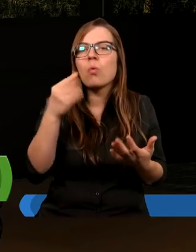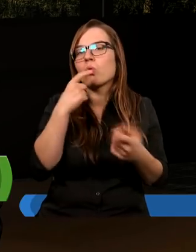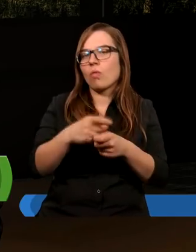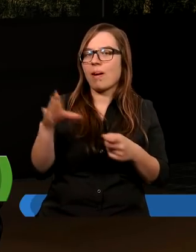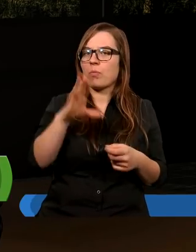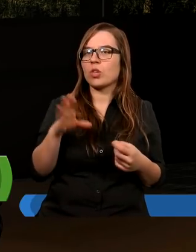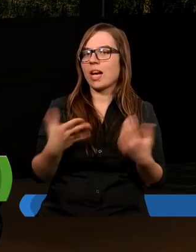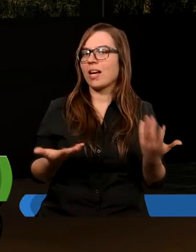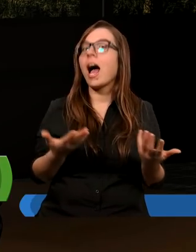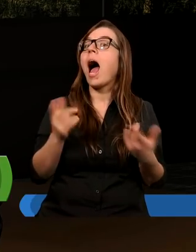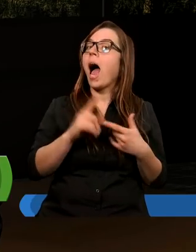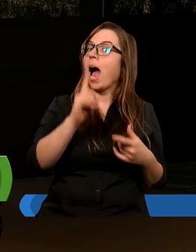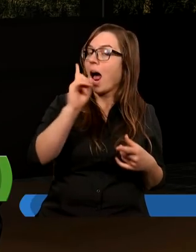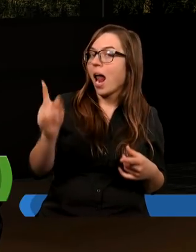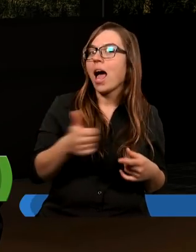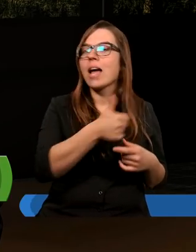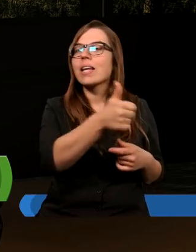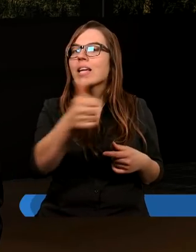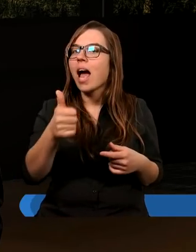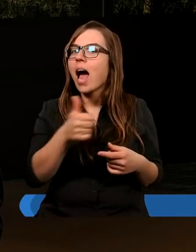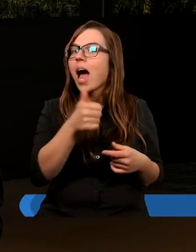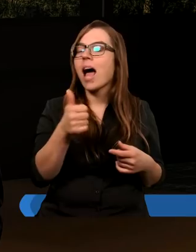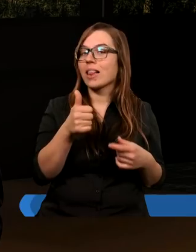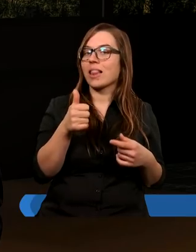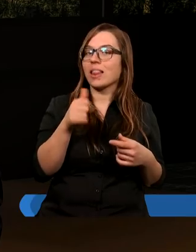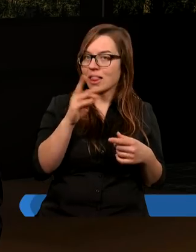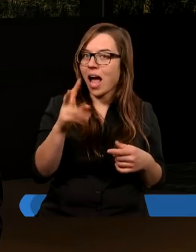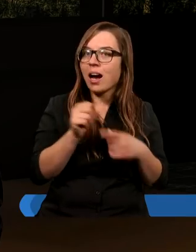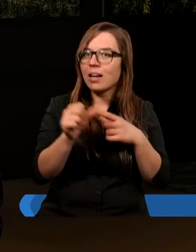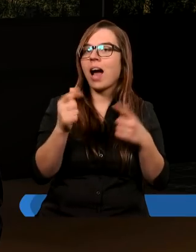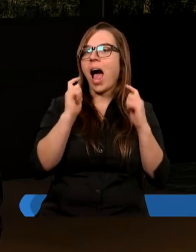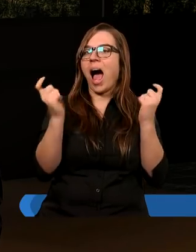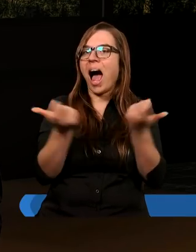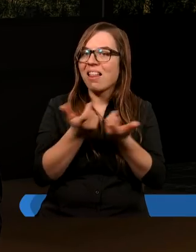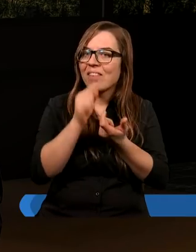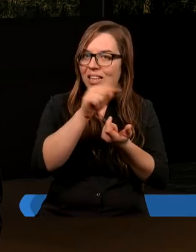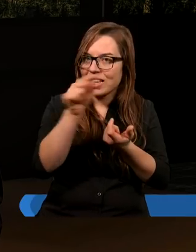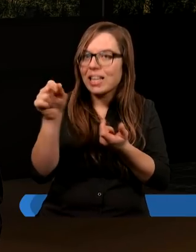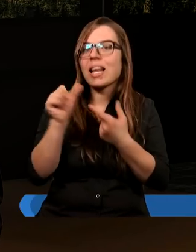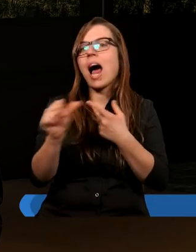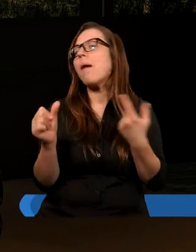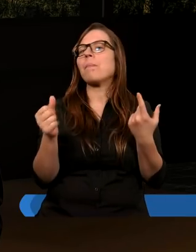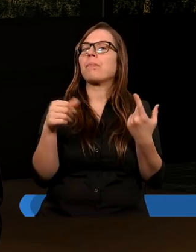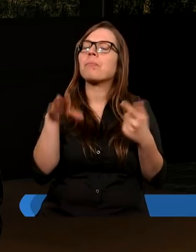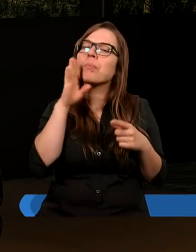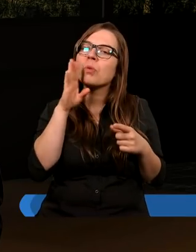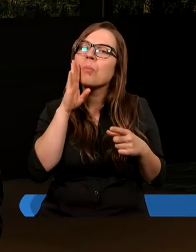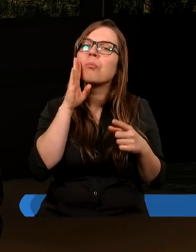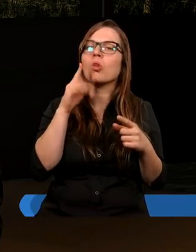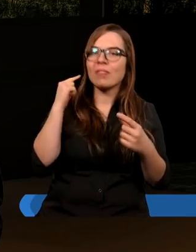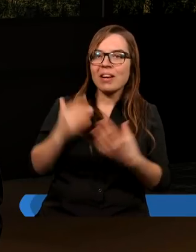Bożego, ale jednak jesteśmy adwentystami, podobnie